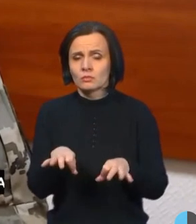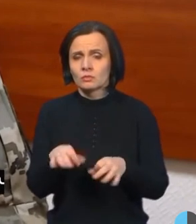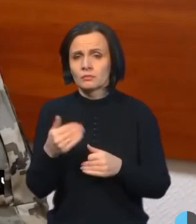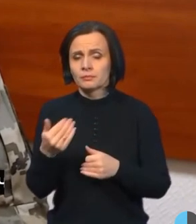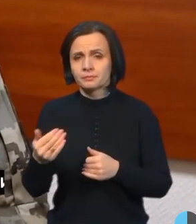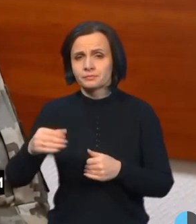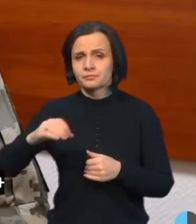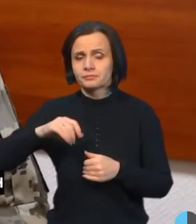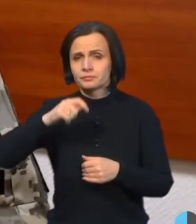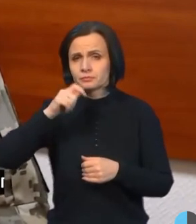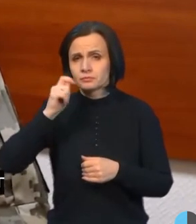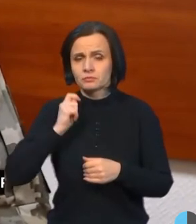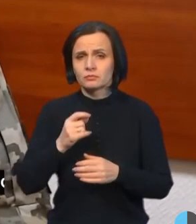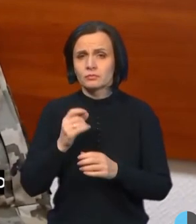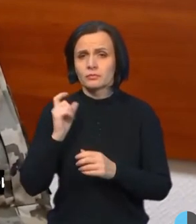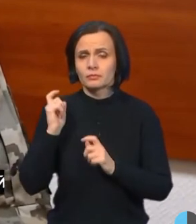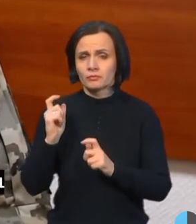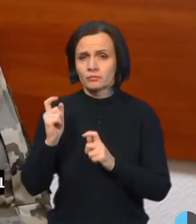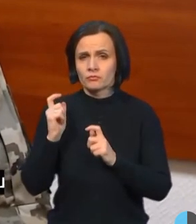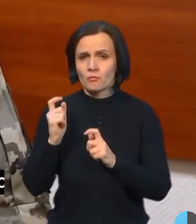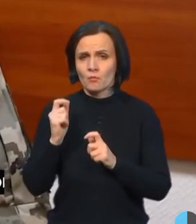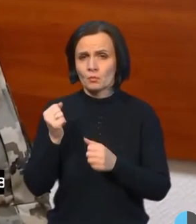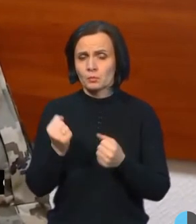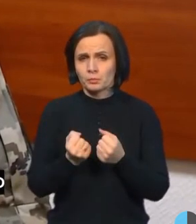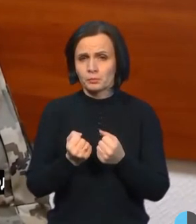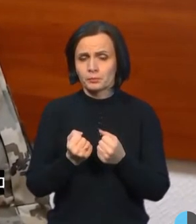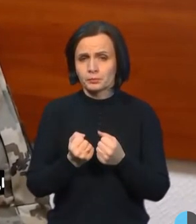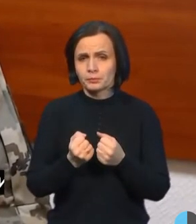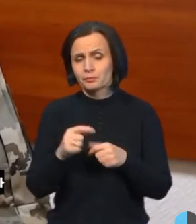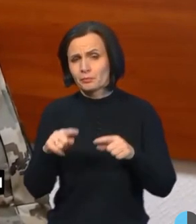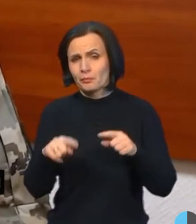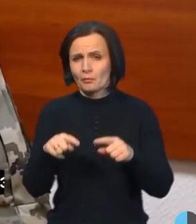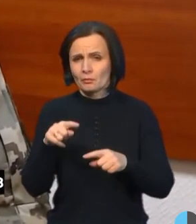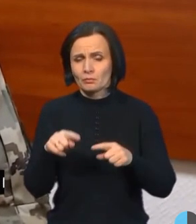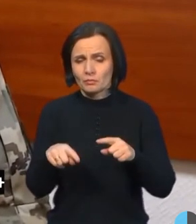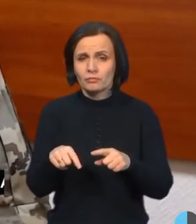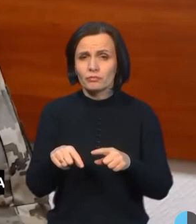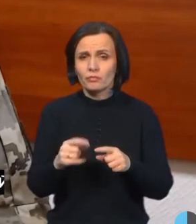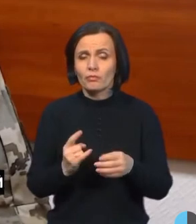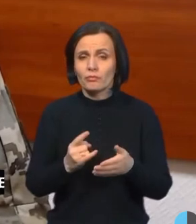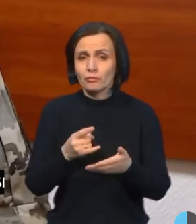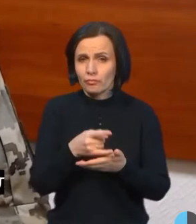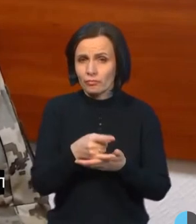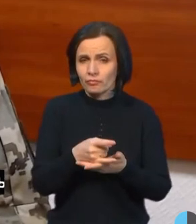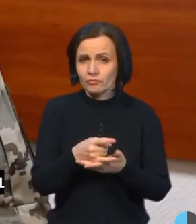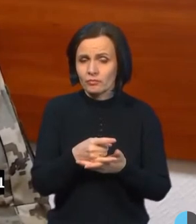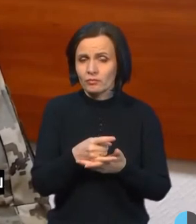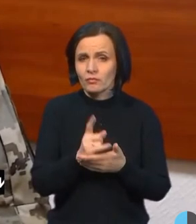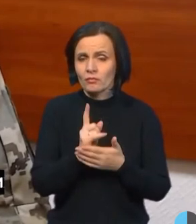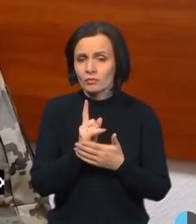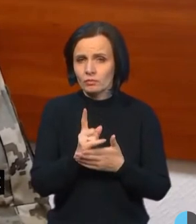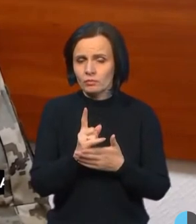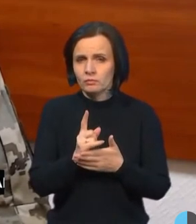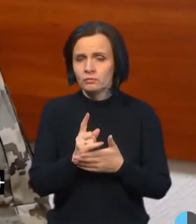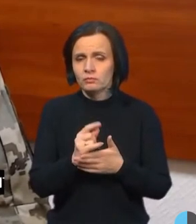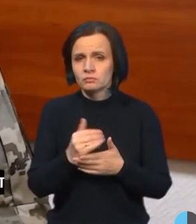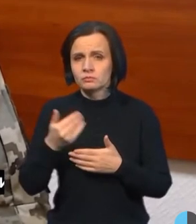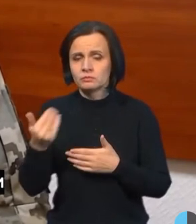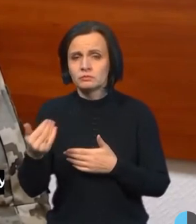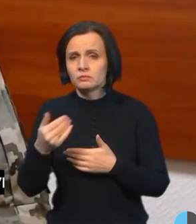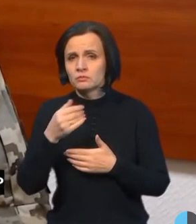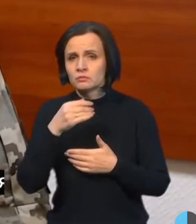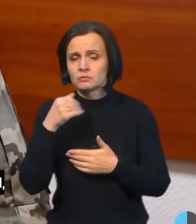вантажівки з певною періодичністю заїжджають, натомість в бік Румунії